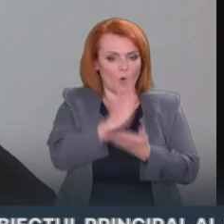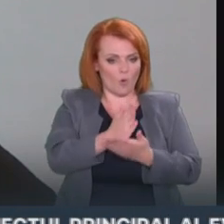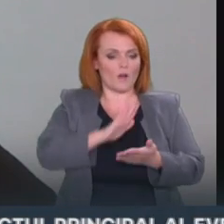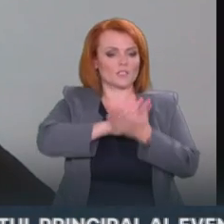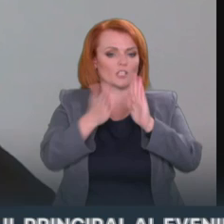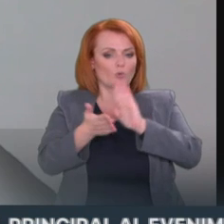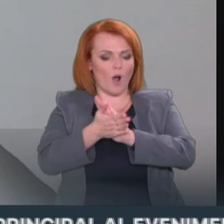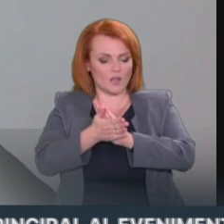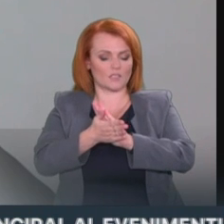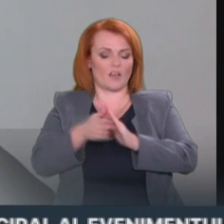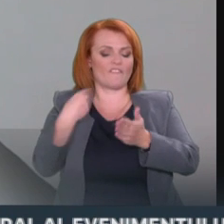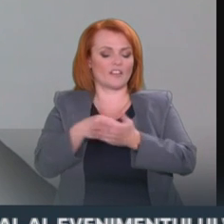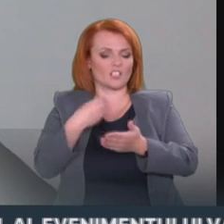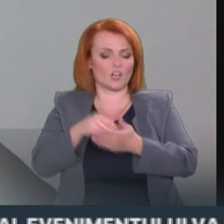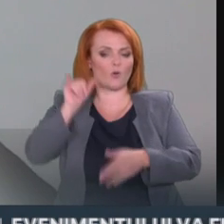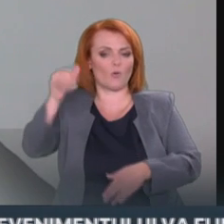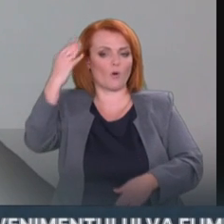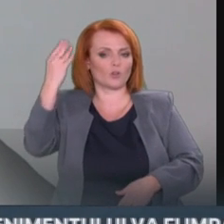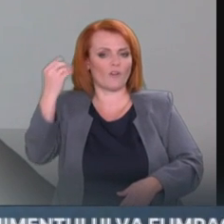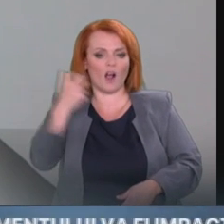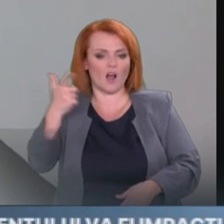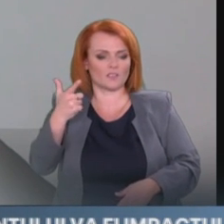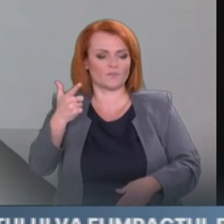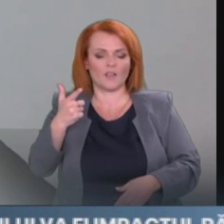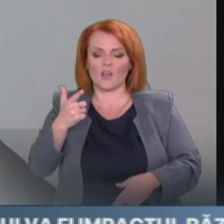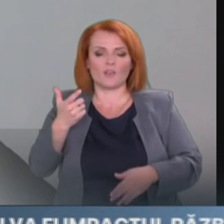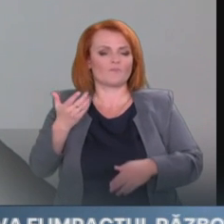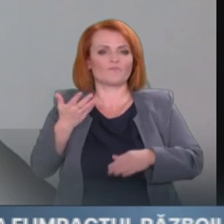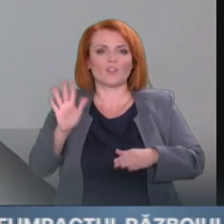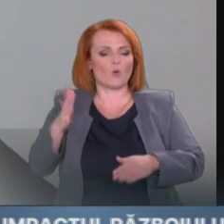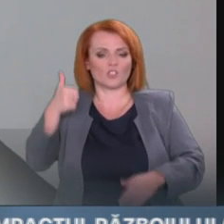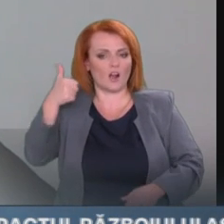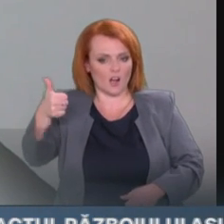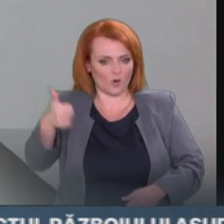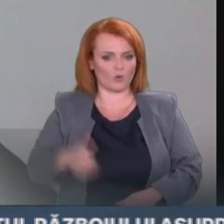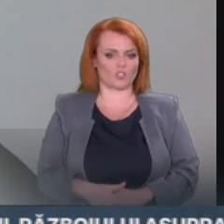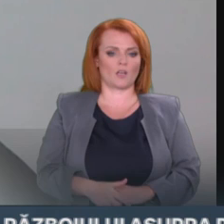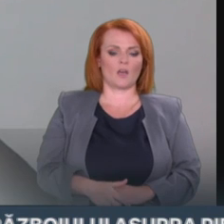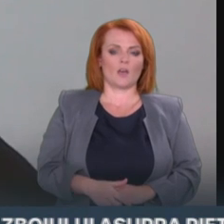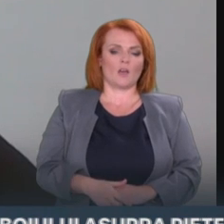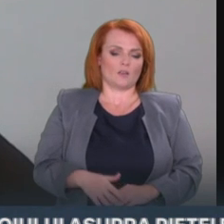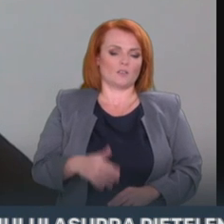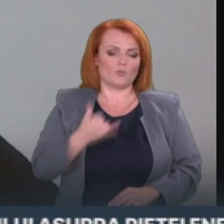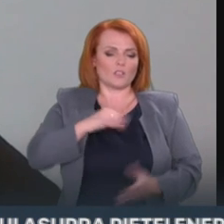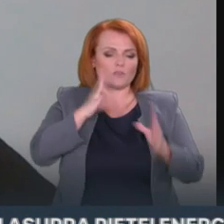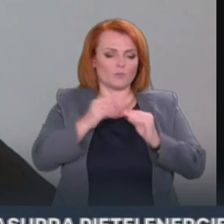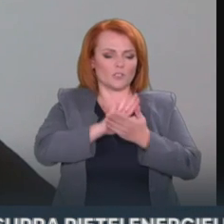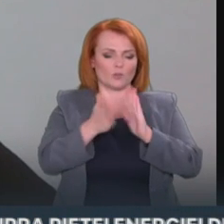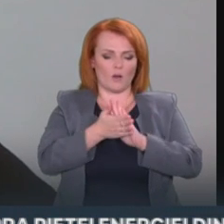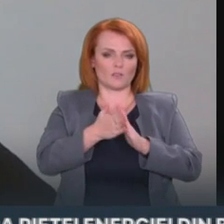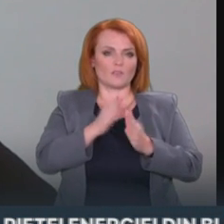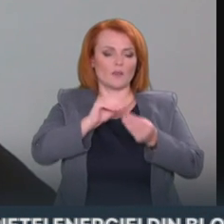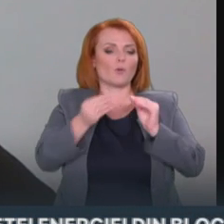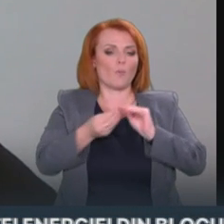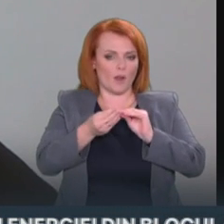Gaz nu este una bună și situația pe piață energetică, la fel, este una destul de problematică. În același timp,